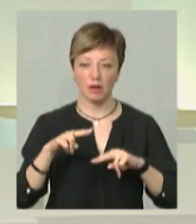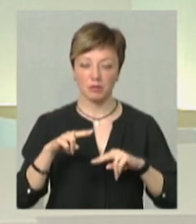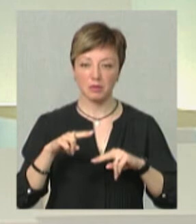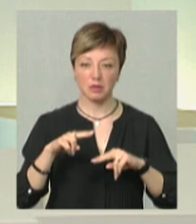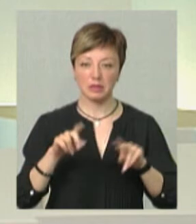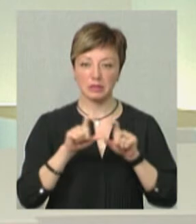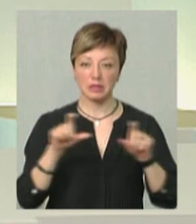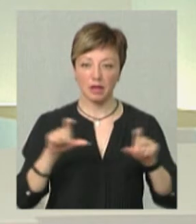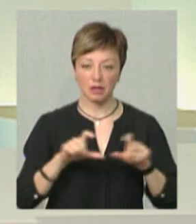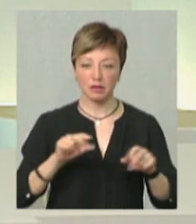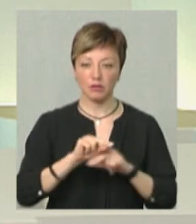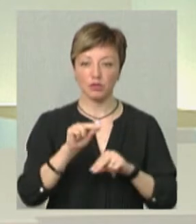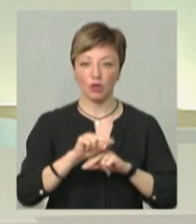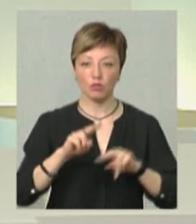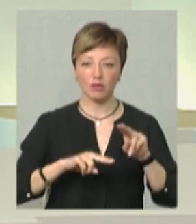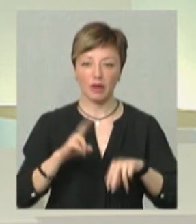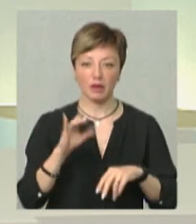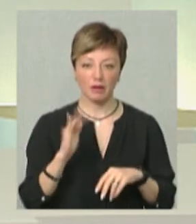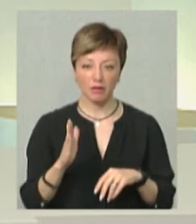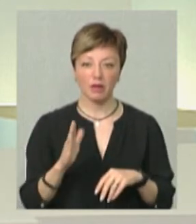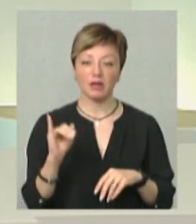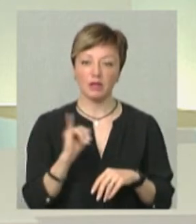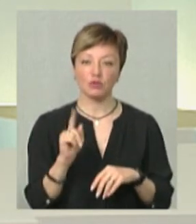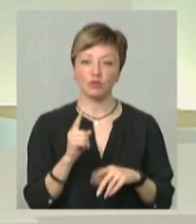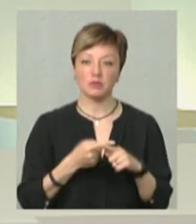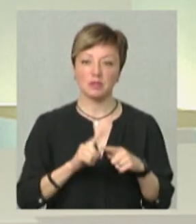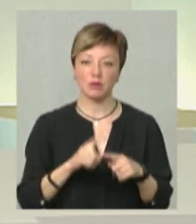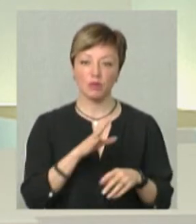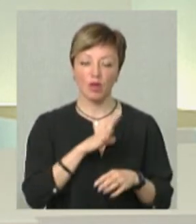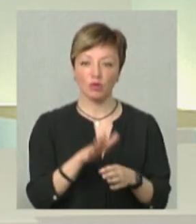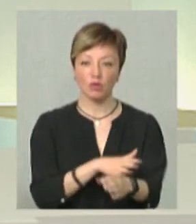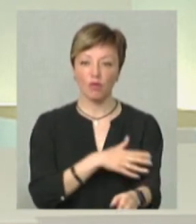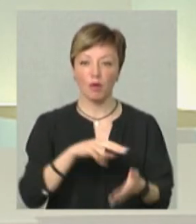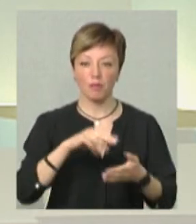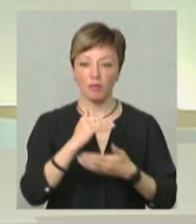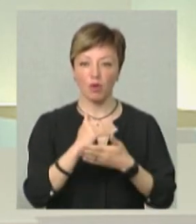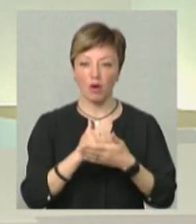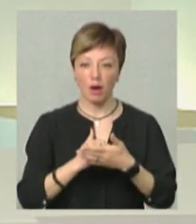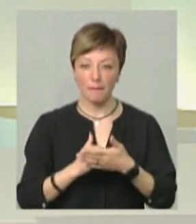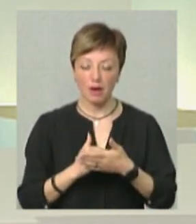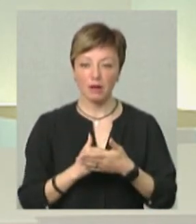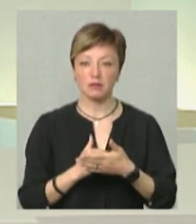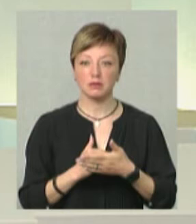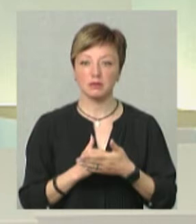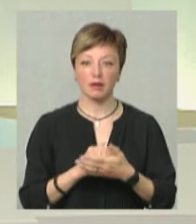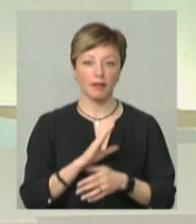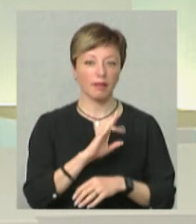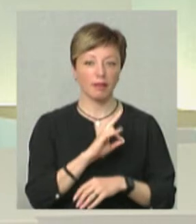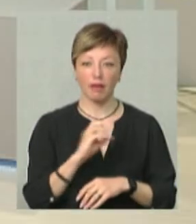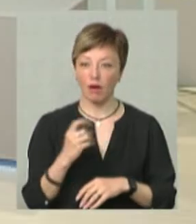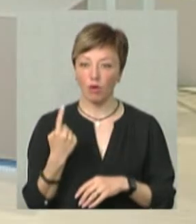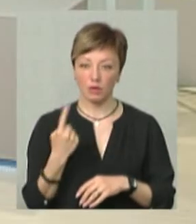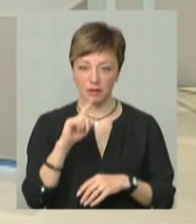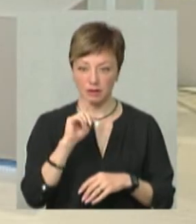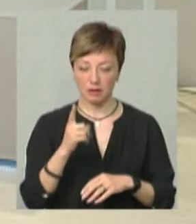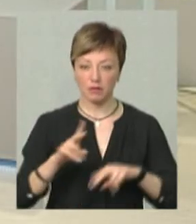закладами, які навчають будівельників в Нідерландах, і щоб це була довгострокова програма, тому що не один рік